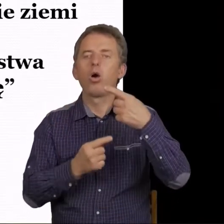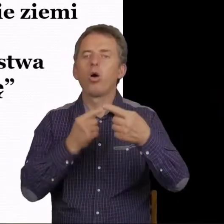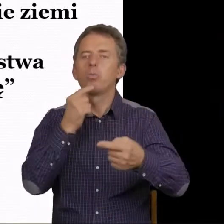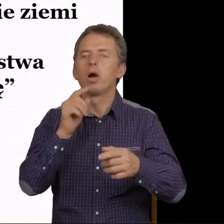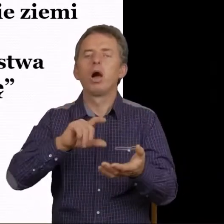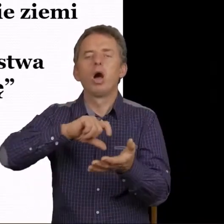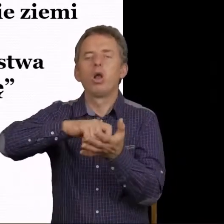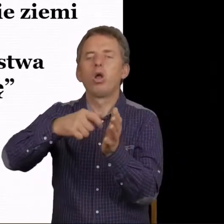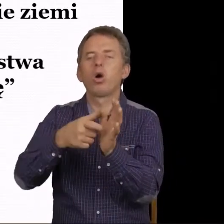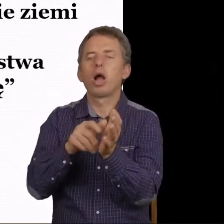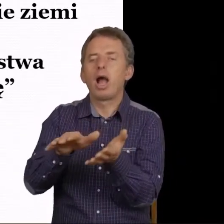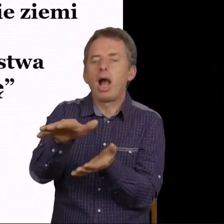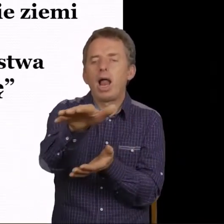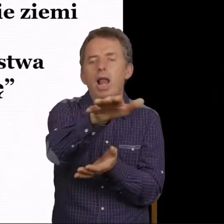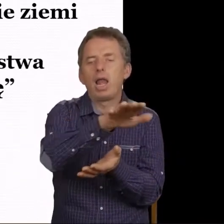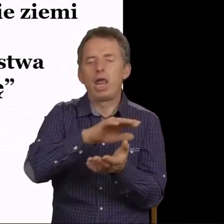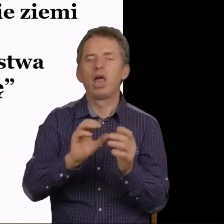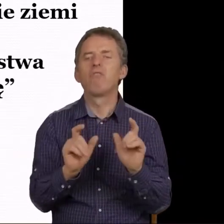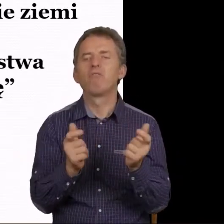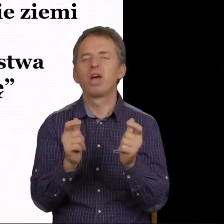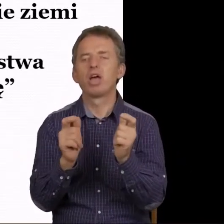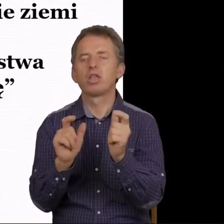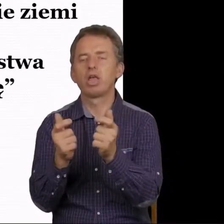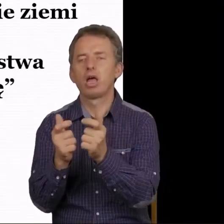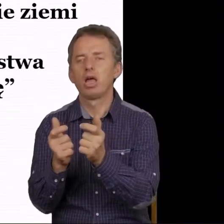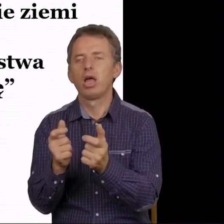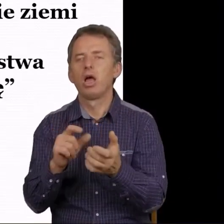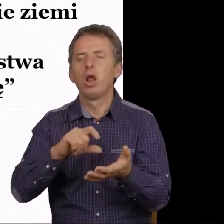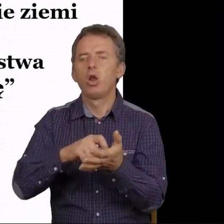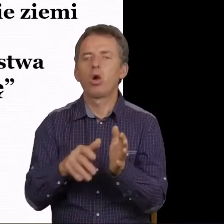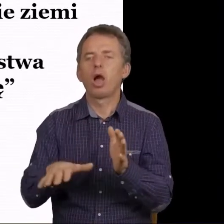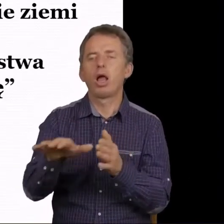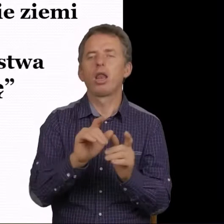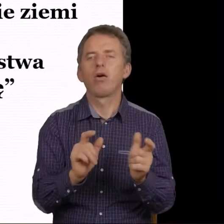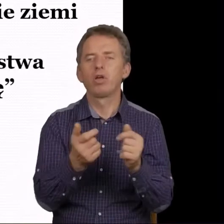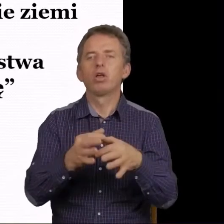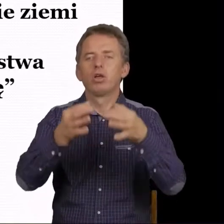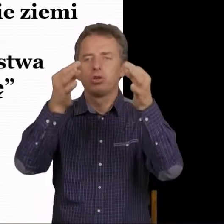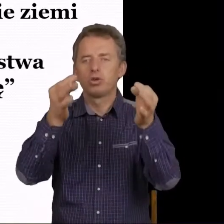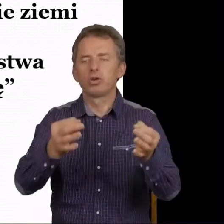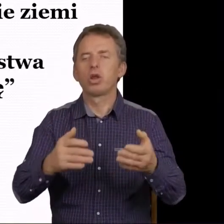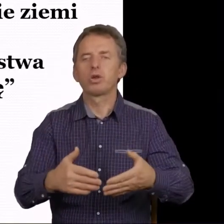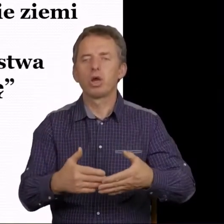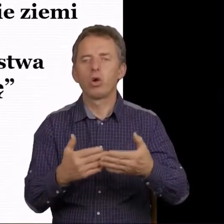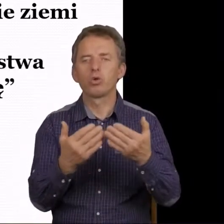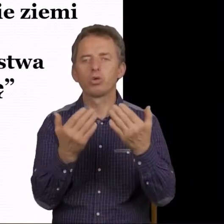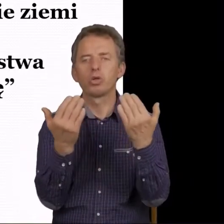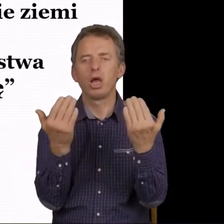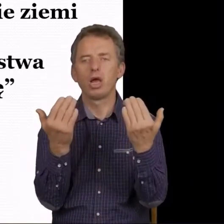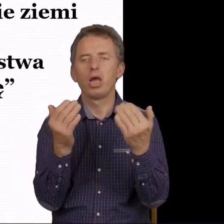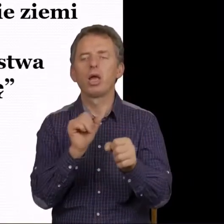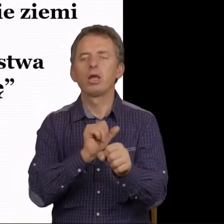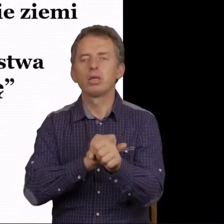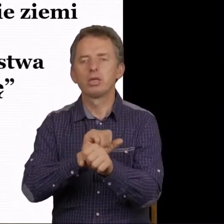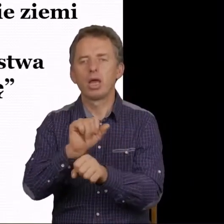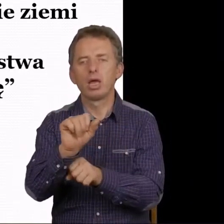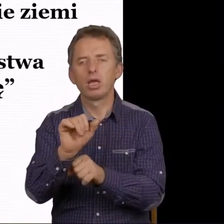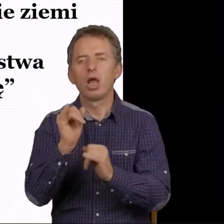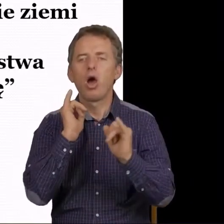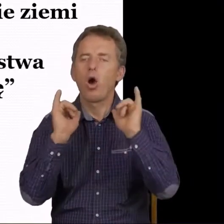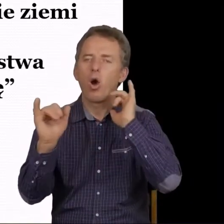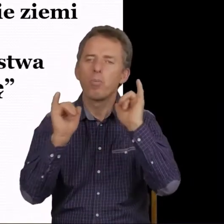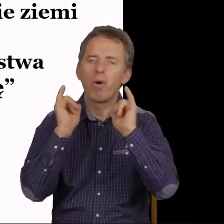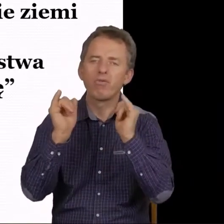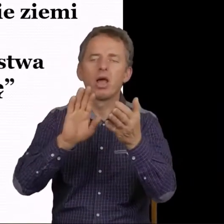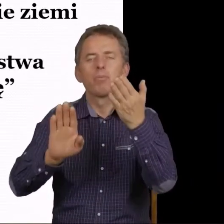lokalne wydarzenie. Ale to lokalne wydarzenie do dzisiejszego dnia jest omawiane, jest